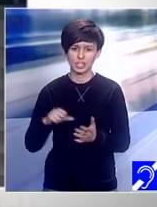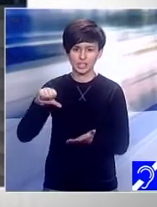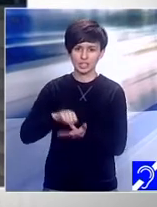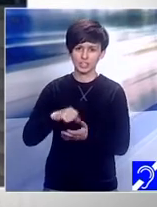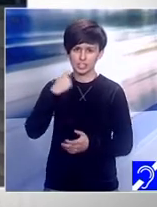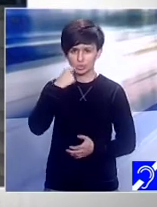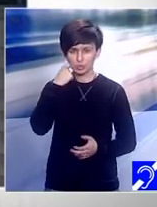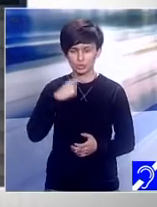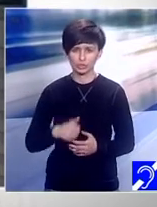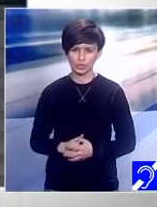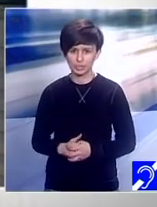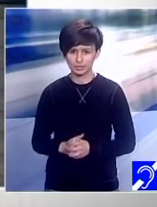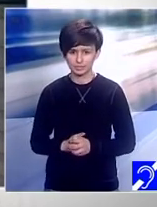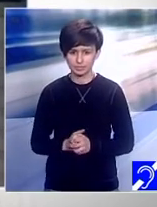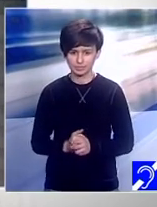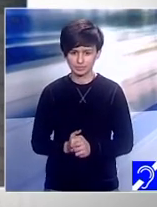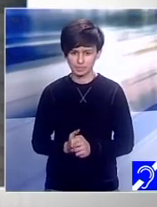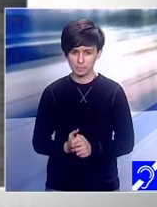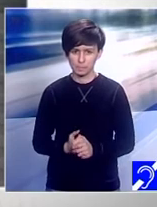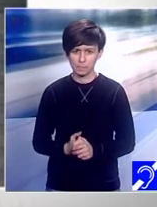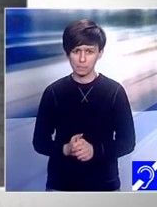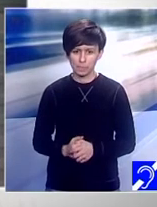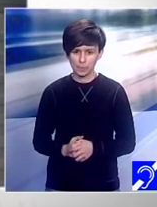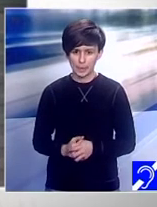revenim în platou pentru că fără prejudecăți continuăm la TVR.